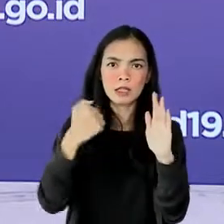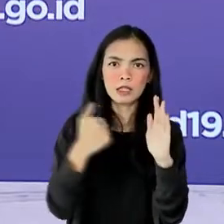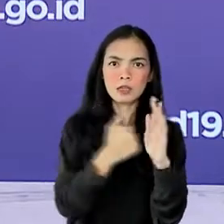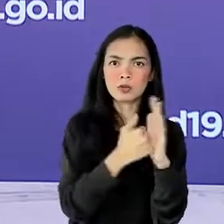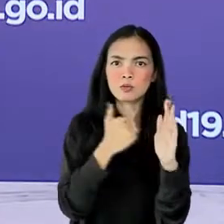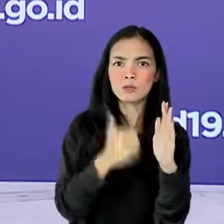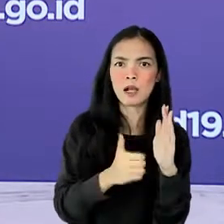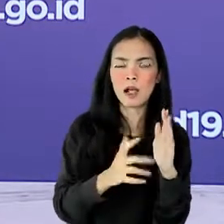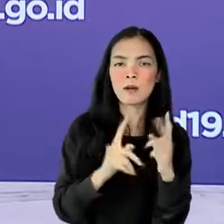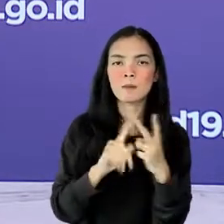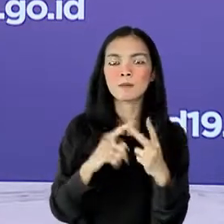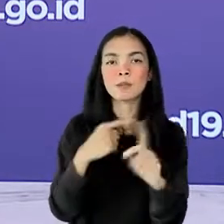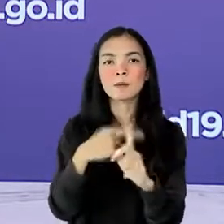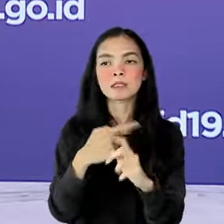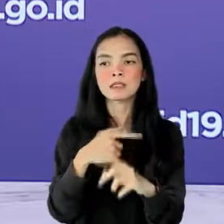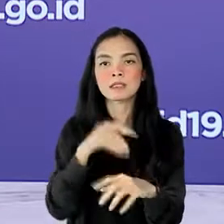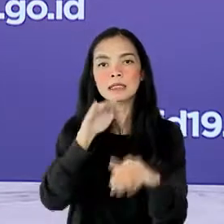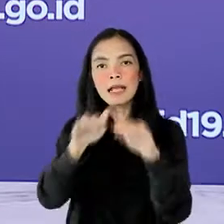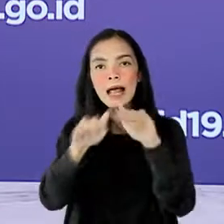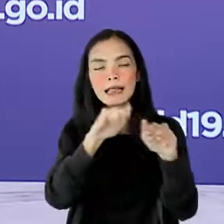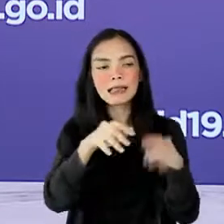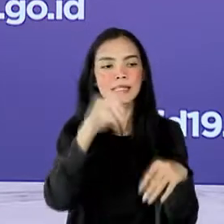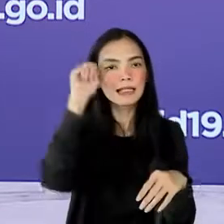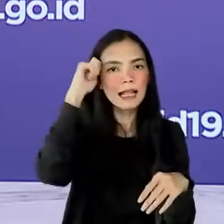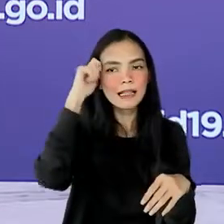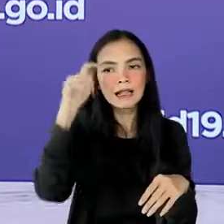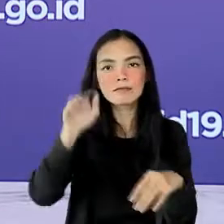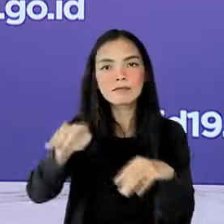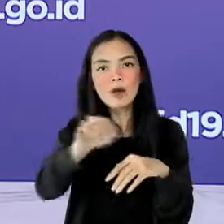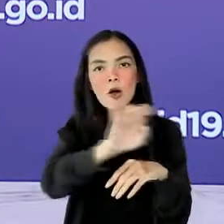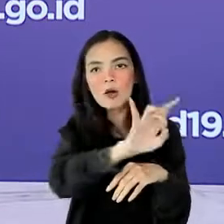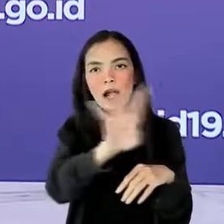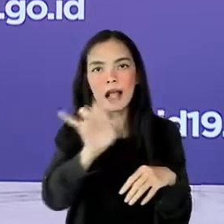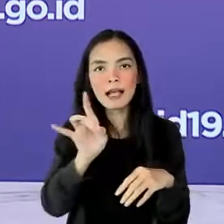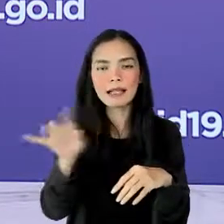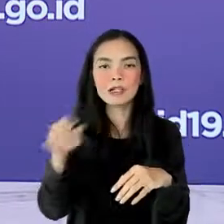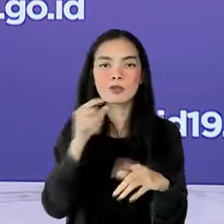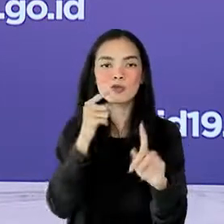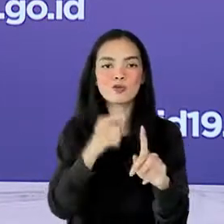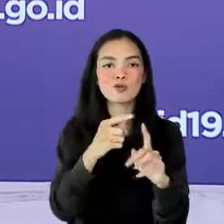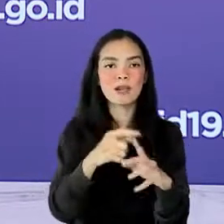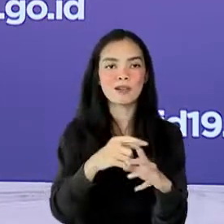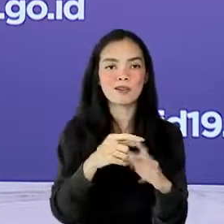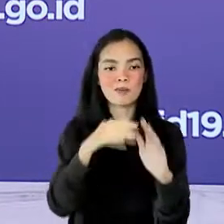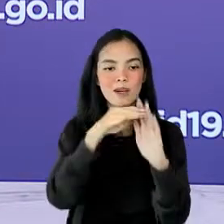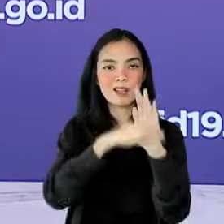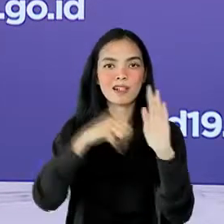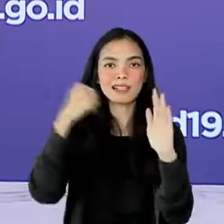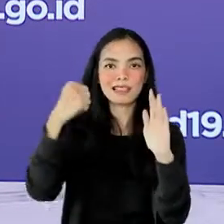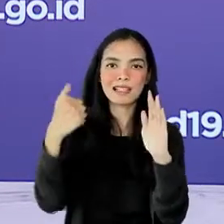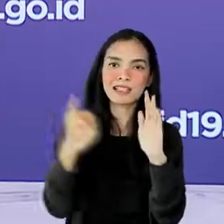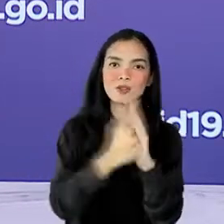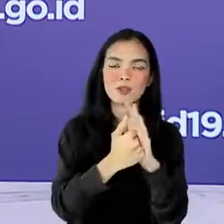dan saling mengingatkan sebagai bentuk kontribusi dalam meningkatkan angka kepatuhan di wilayahnya.